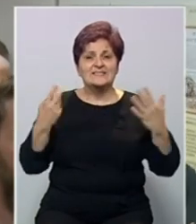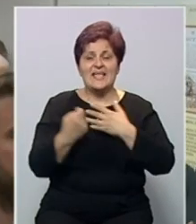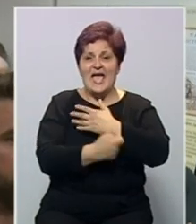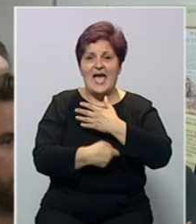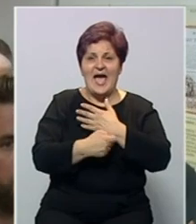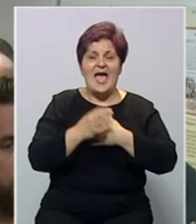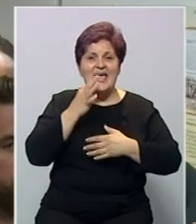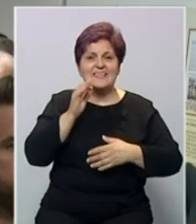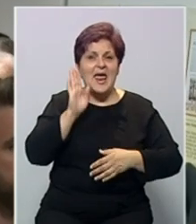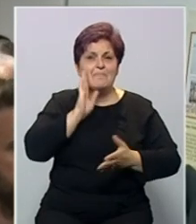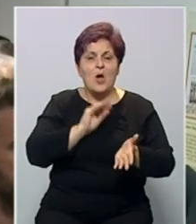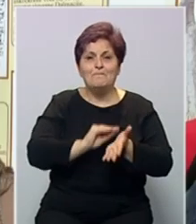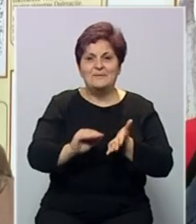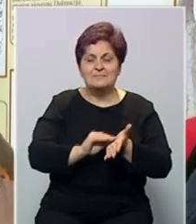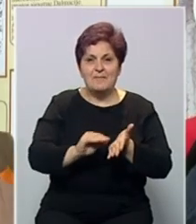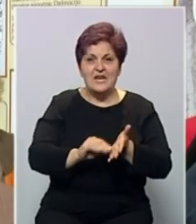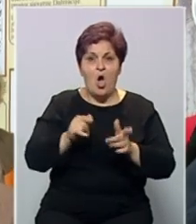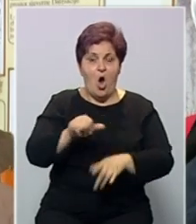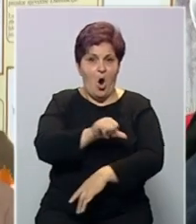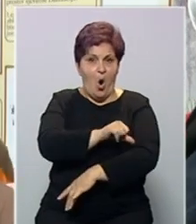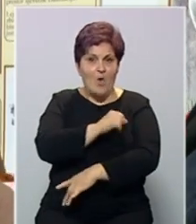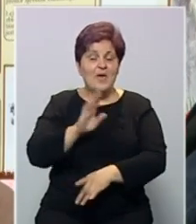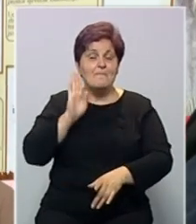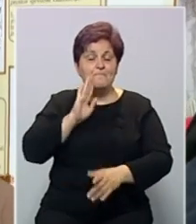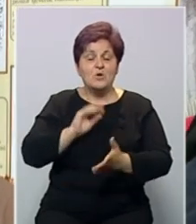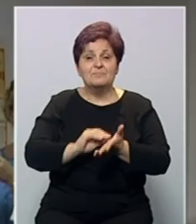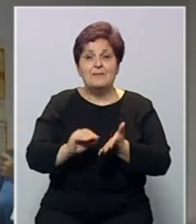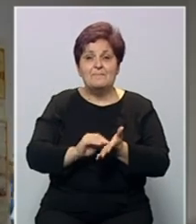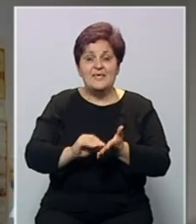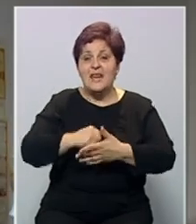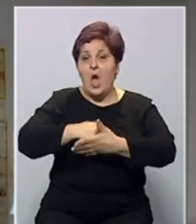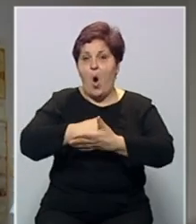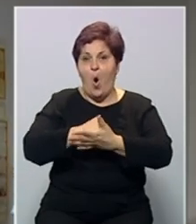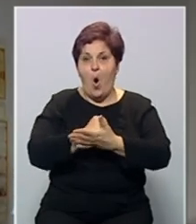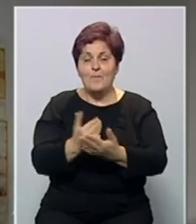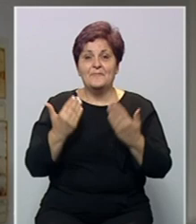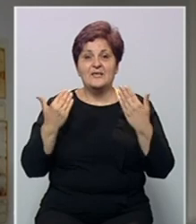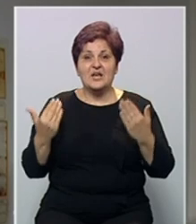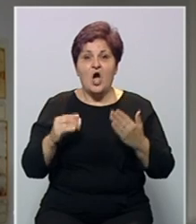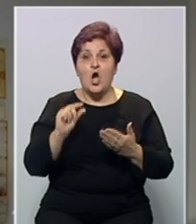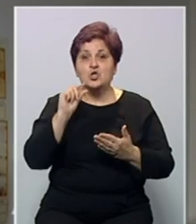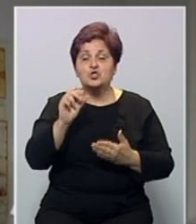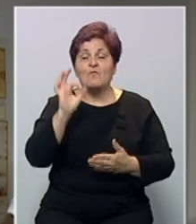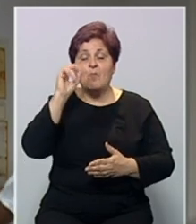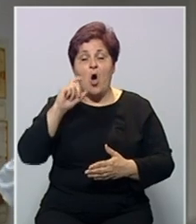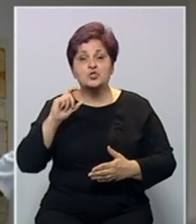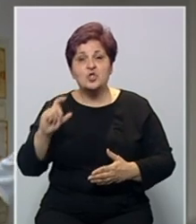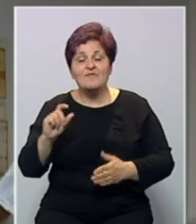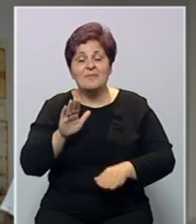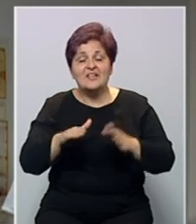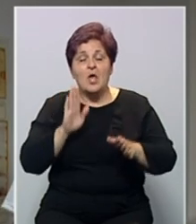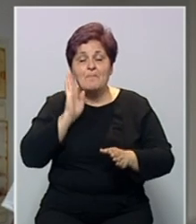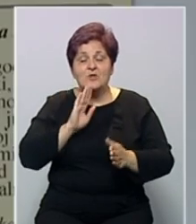august Danom Bosanske pismenosti. Ove godine Dan Bosanske pismenosti obilježila je izložbom slovom o slovu, tragovima